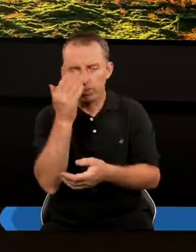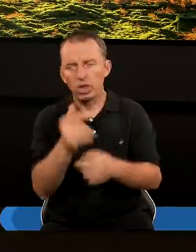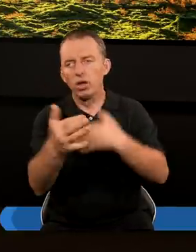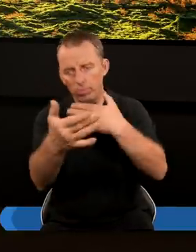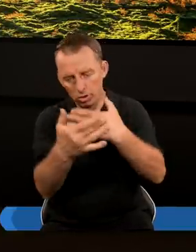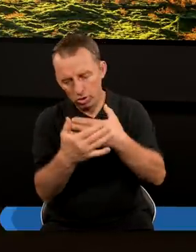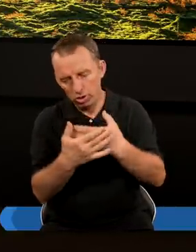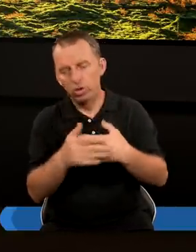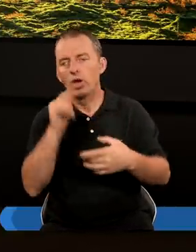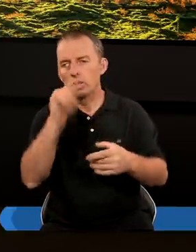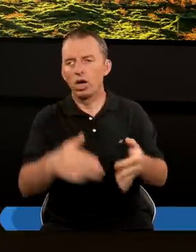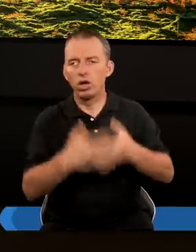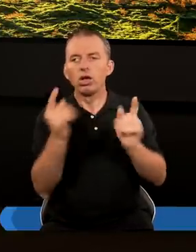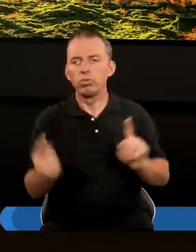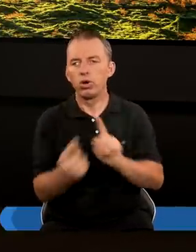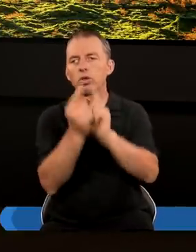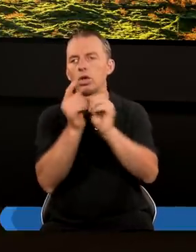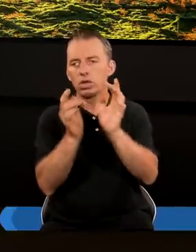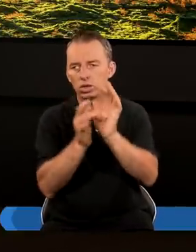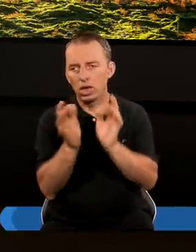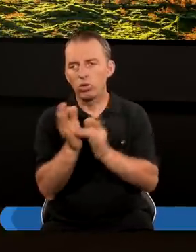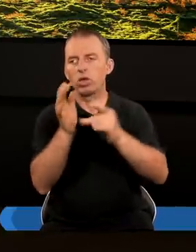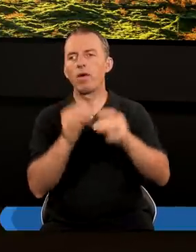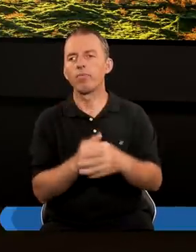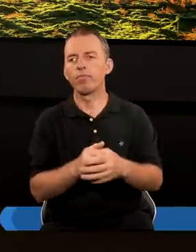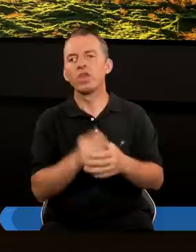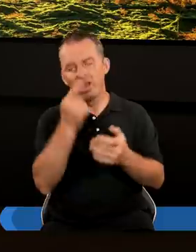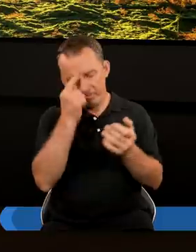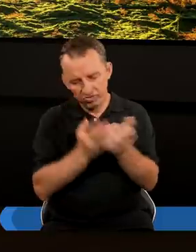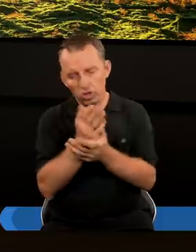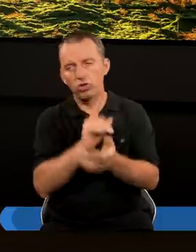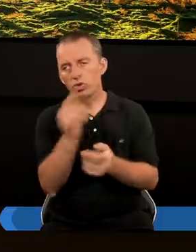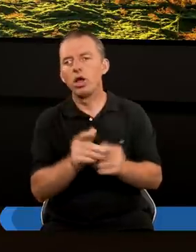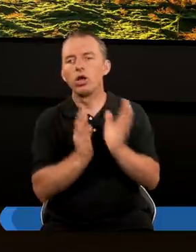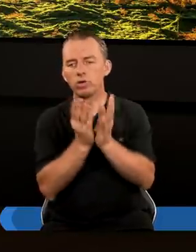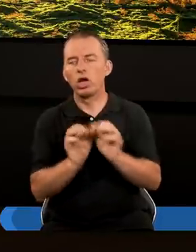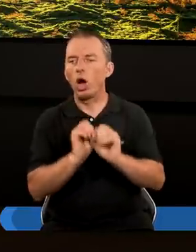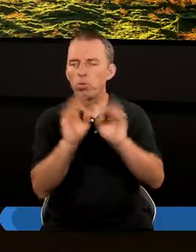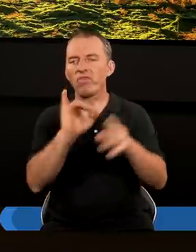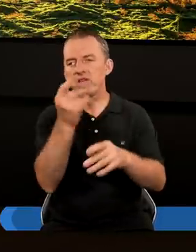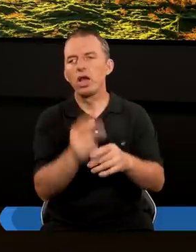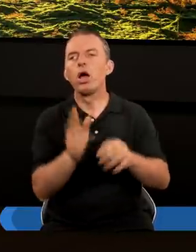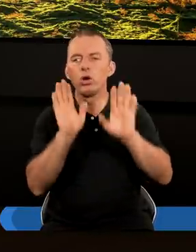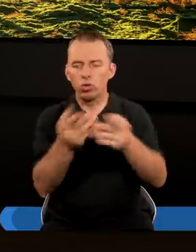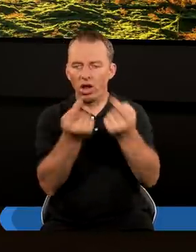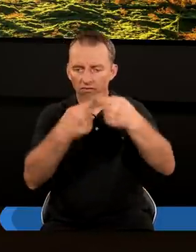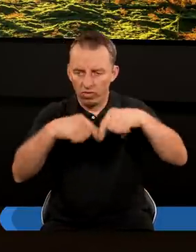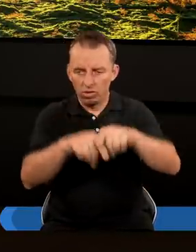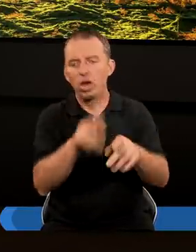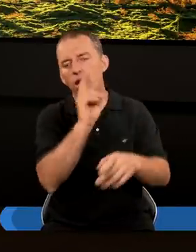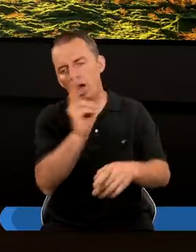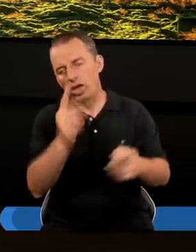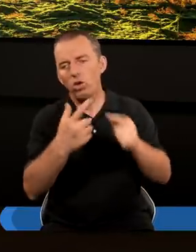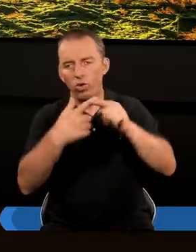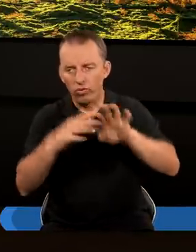bardziej Im bliżej tego dnia Spotkania z Nim Wierzę, że Księga Apokalipsy Która wypełnia się